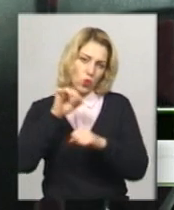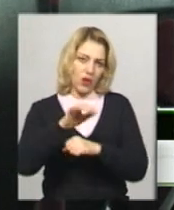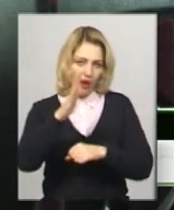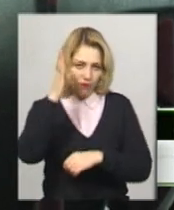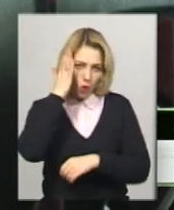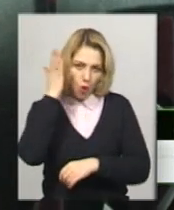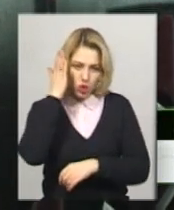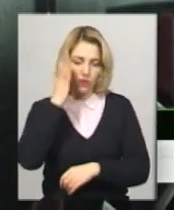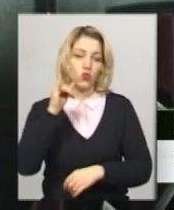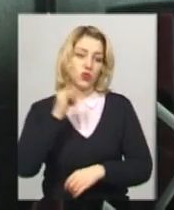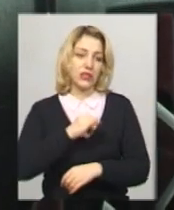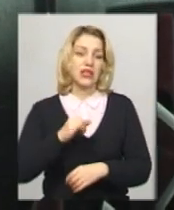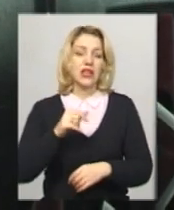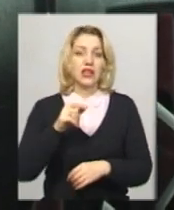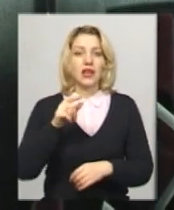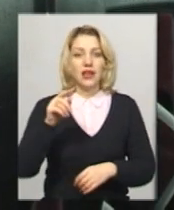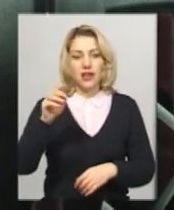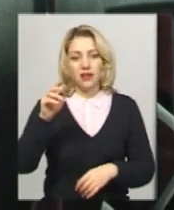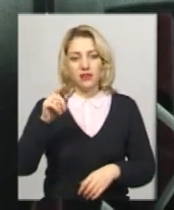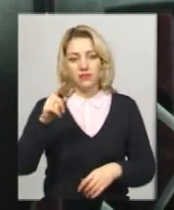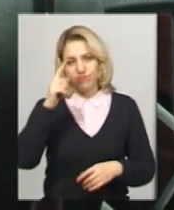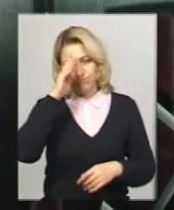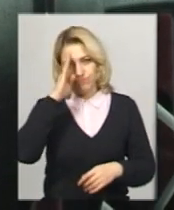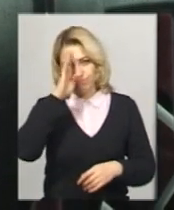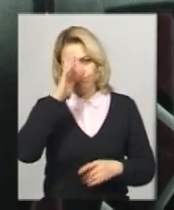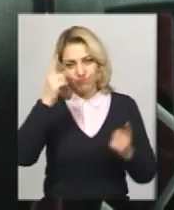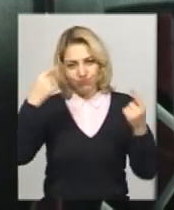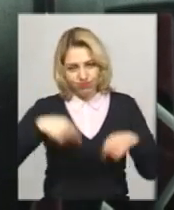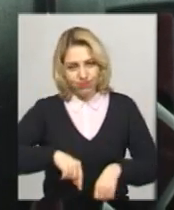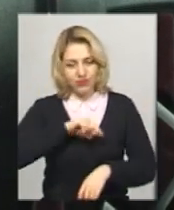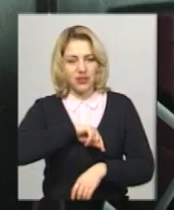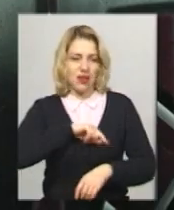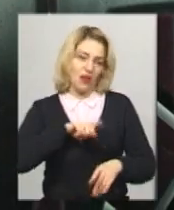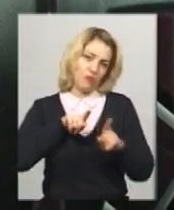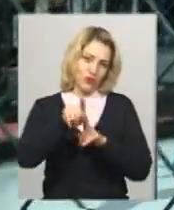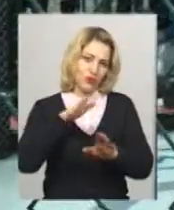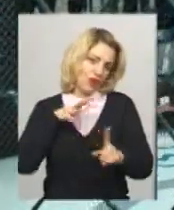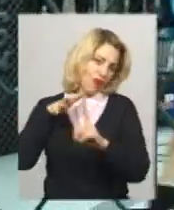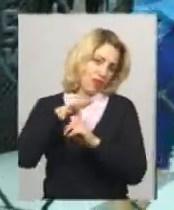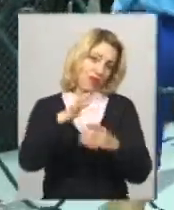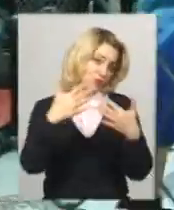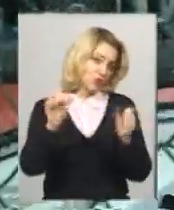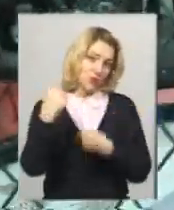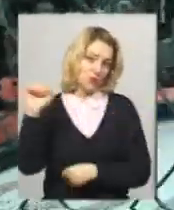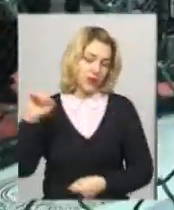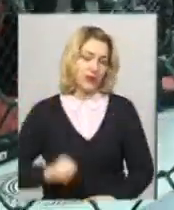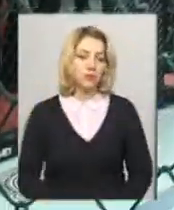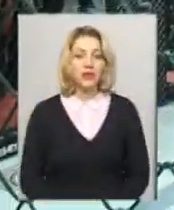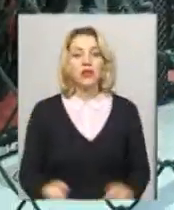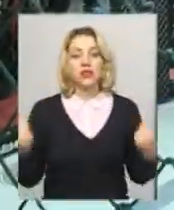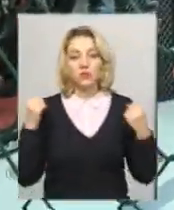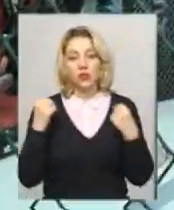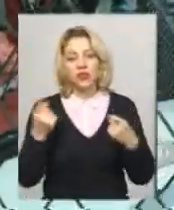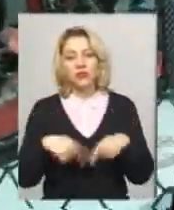І так виходить, він стає в депресію, і я на нього починаю такувати, і все, побіда. Спортсмен каже, таку